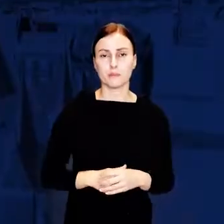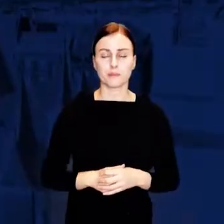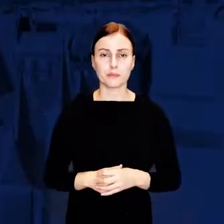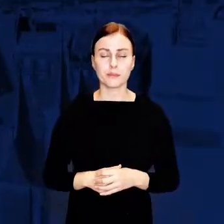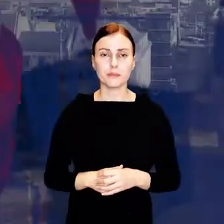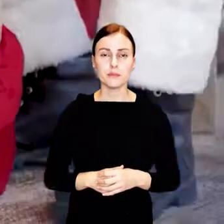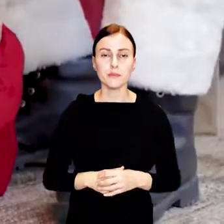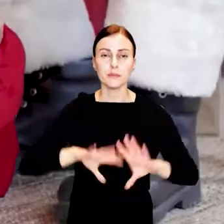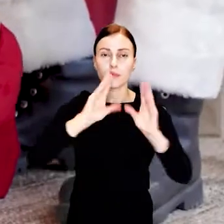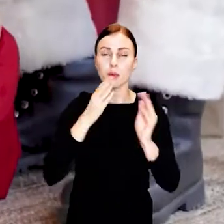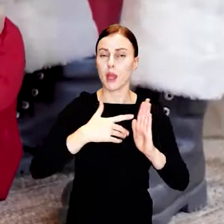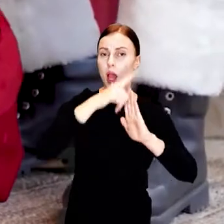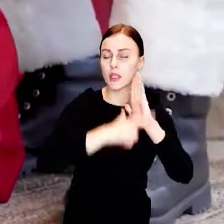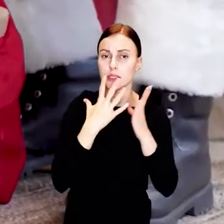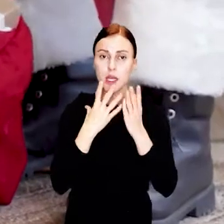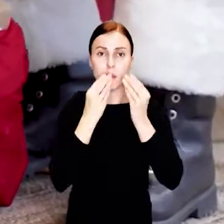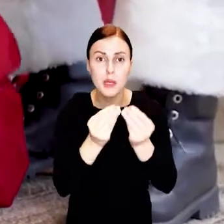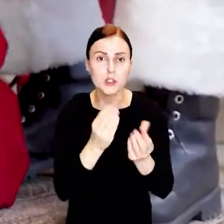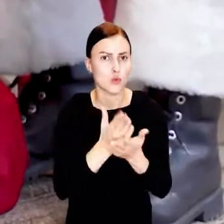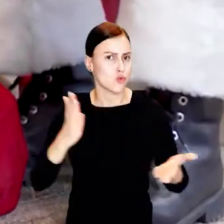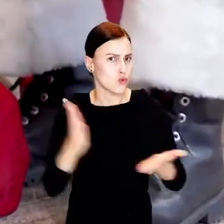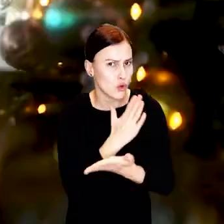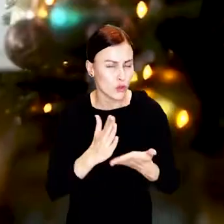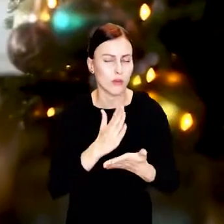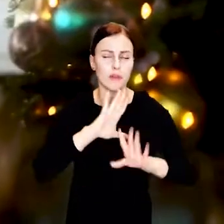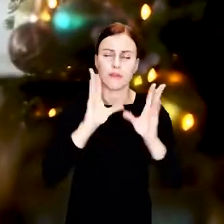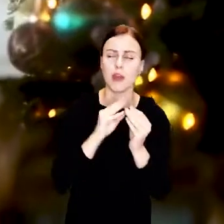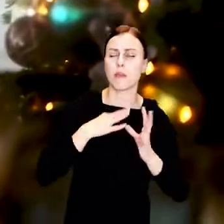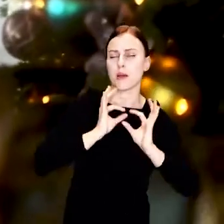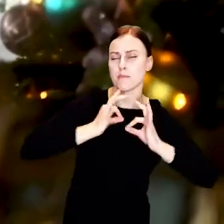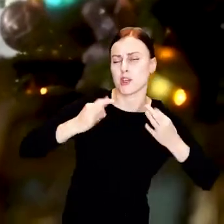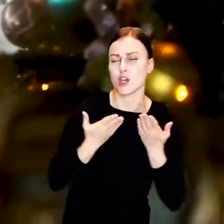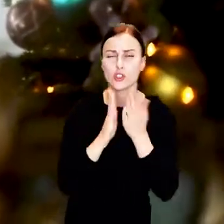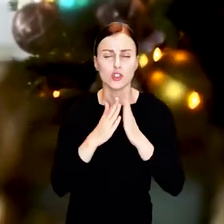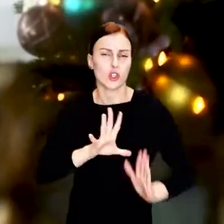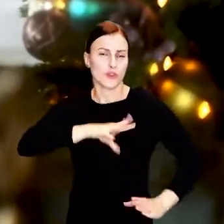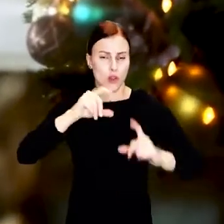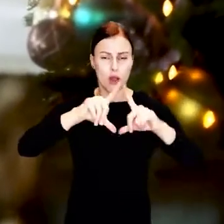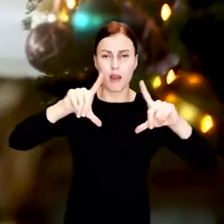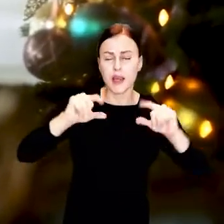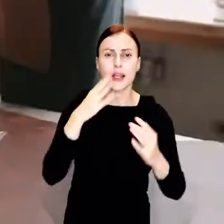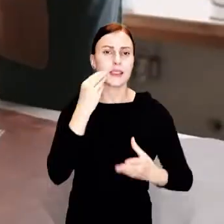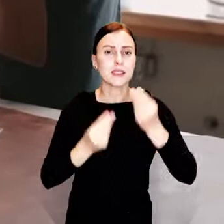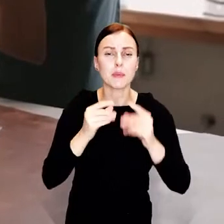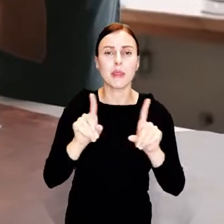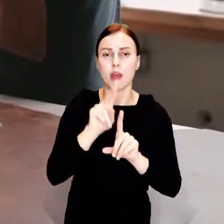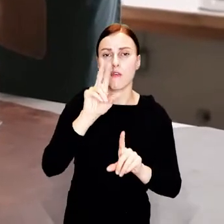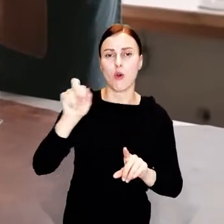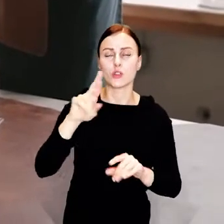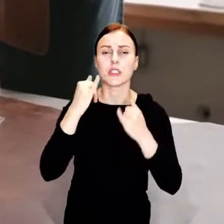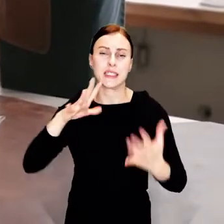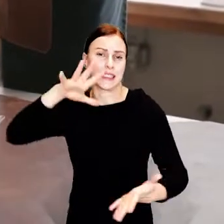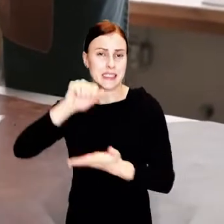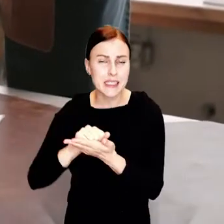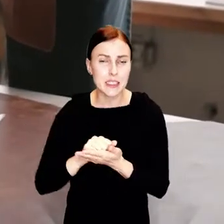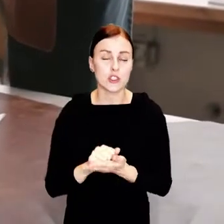Baza prezentów z Wrocławia, już gotowa, książki, biżuteria, świąteczne kartki i ozdoby, zabawki czy vouchery na różne